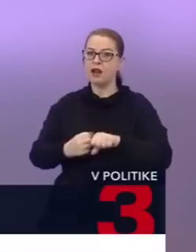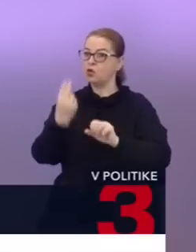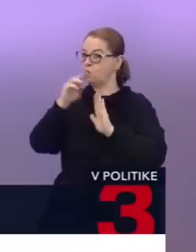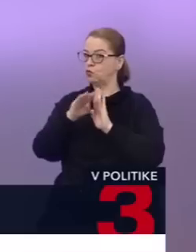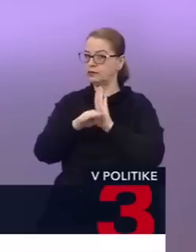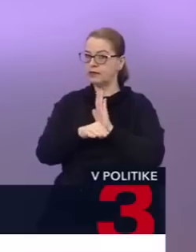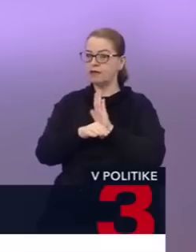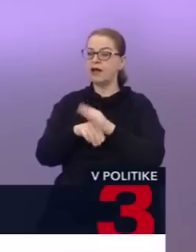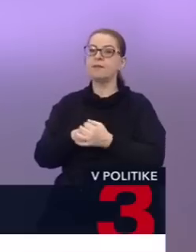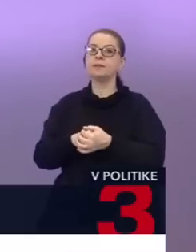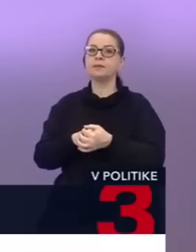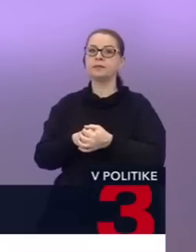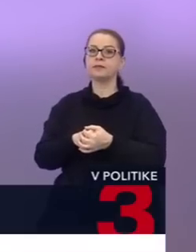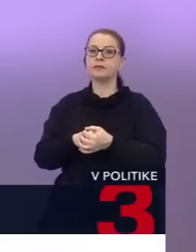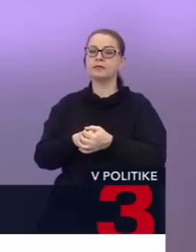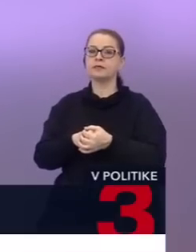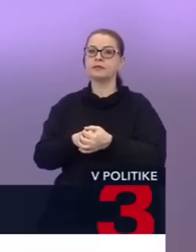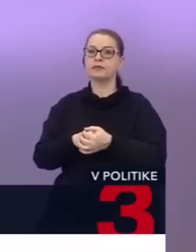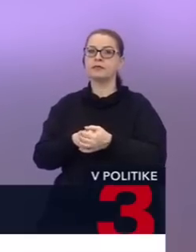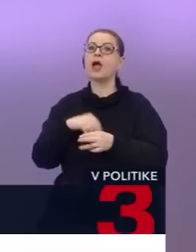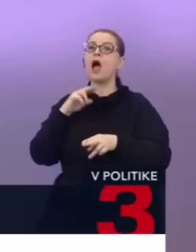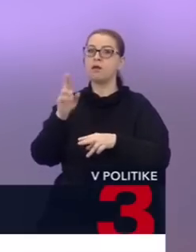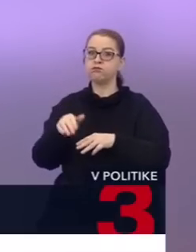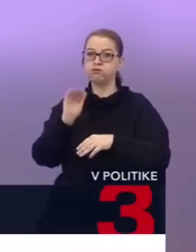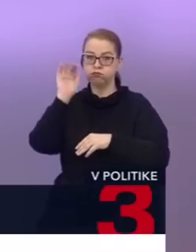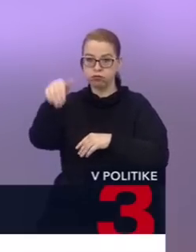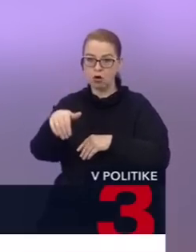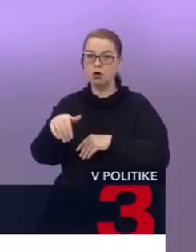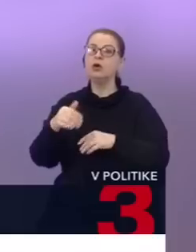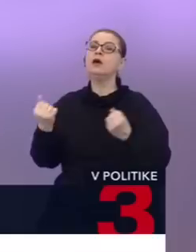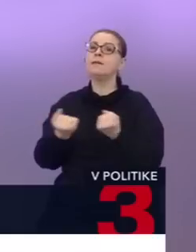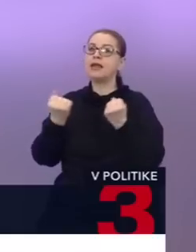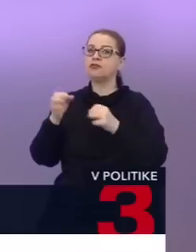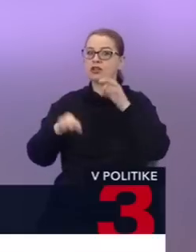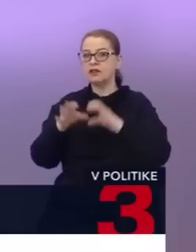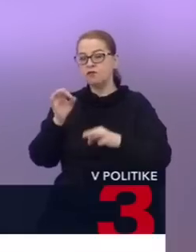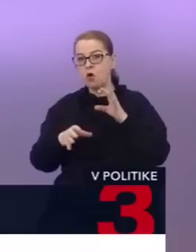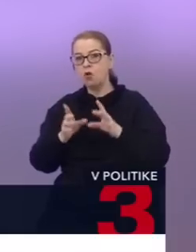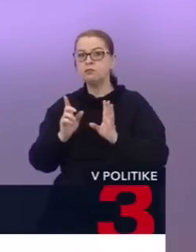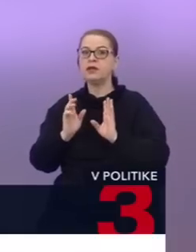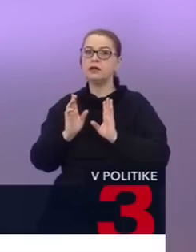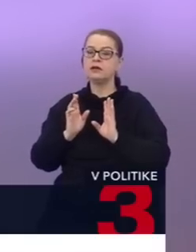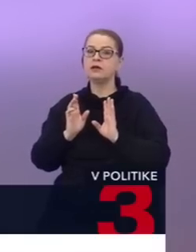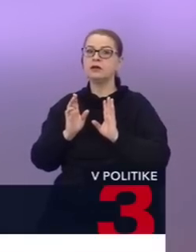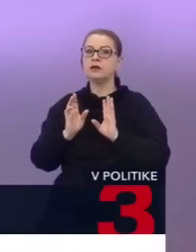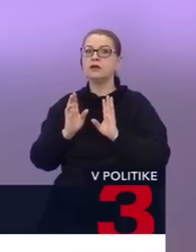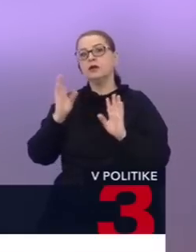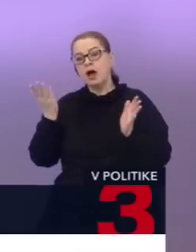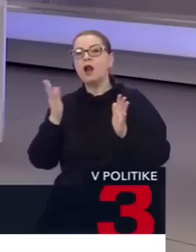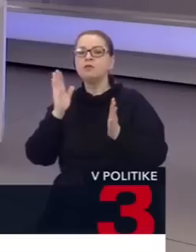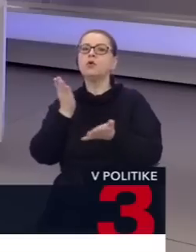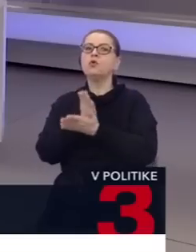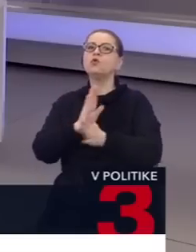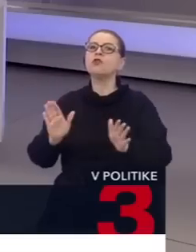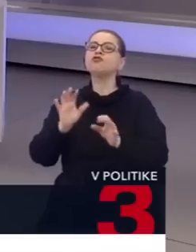smeruje k tomu, podľa všetkého teda smerujeme k tomu, že predčasné voľby budú, alebo ukončí sa volebné obdobie